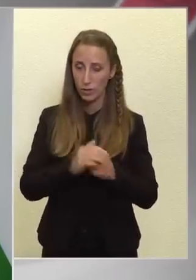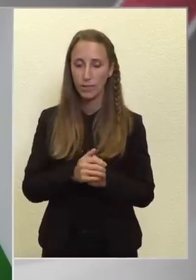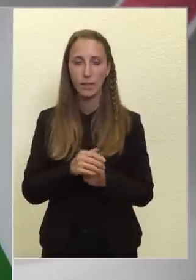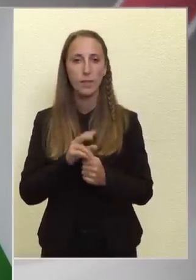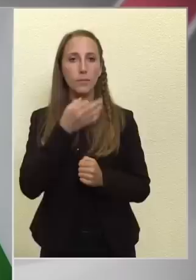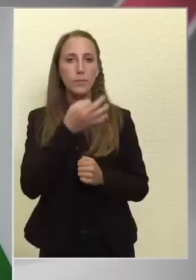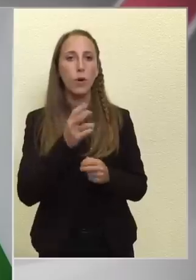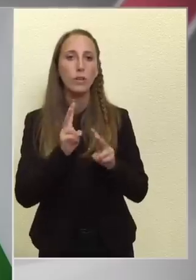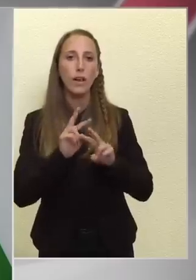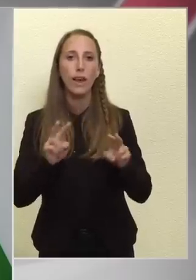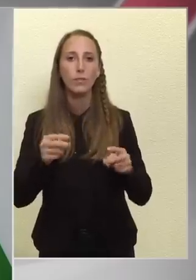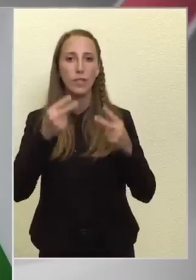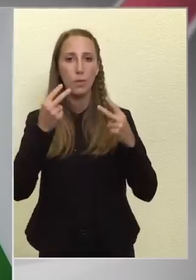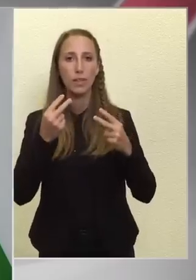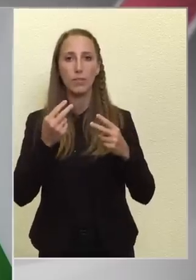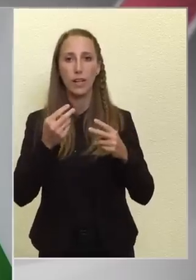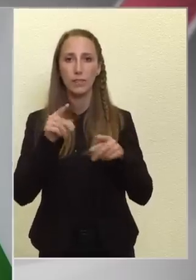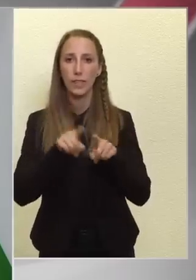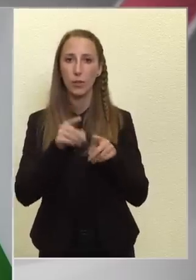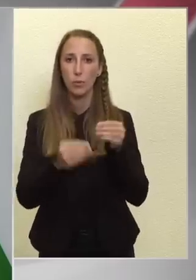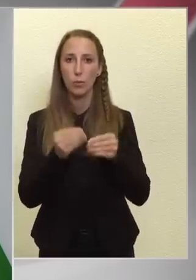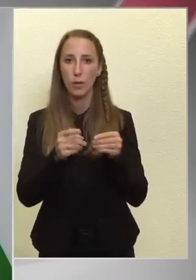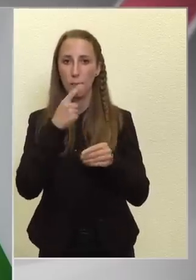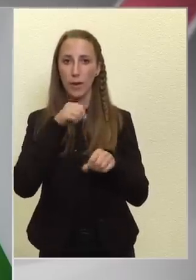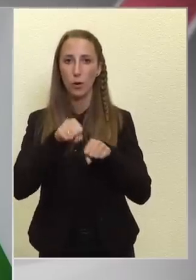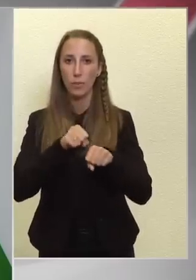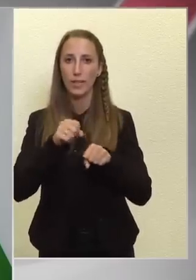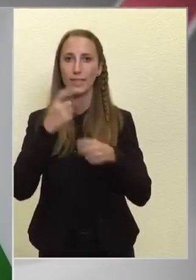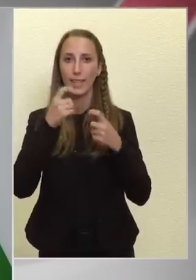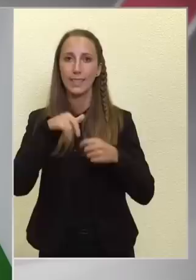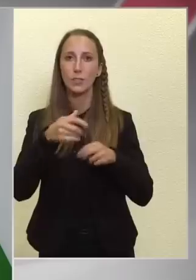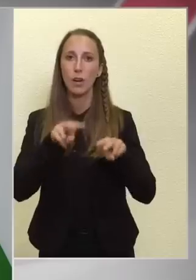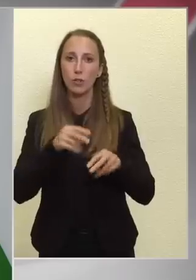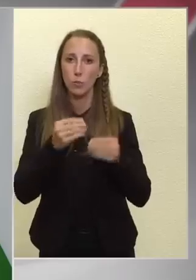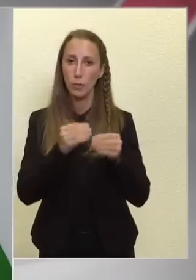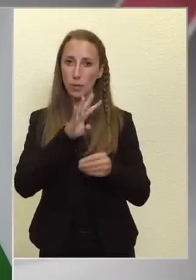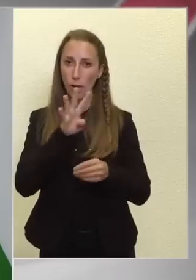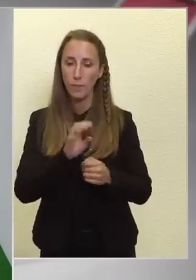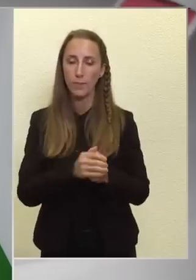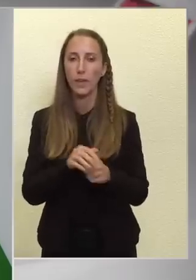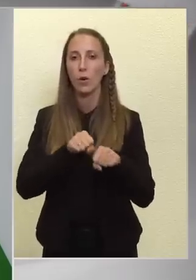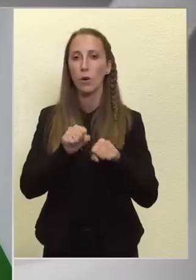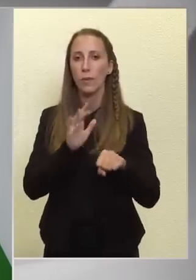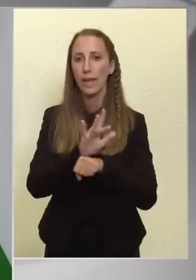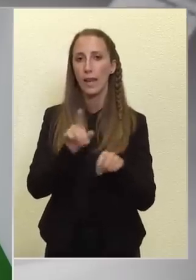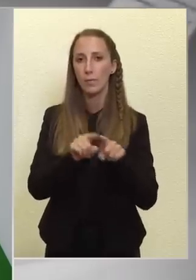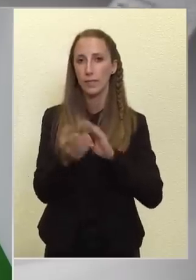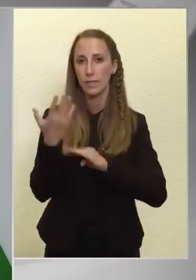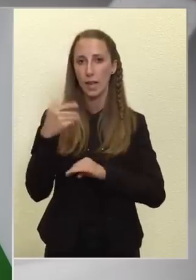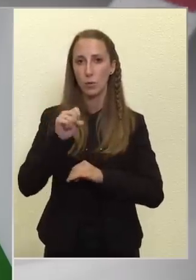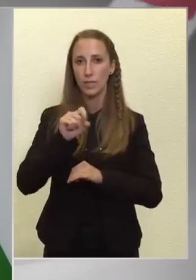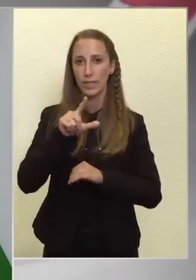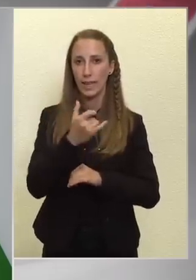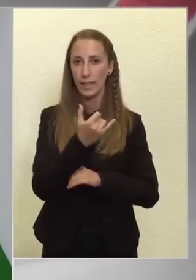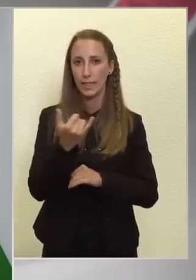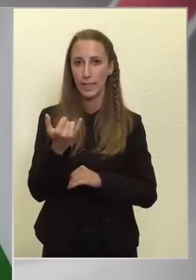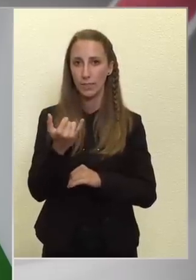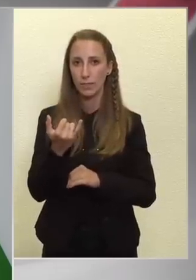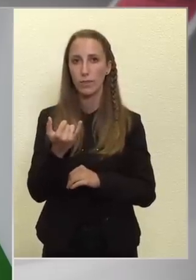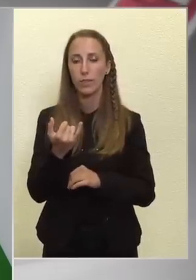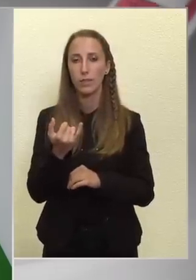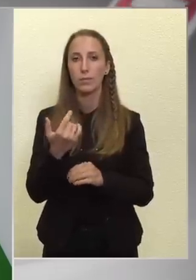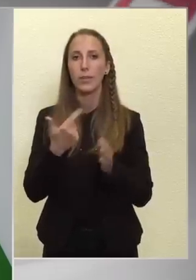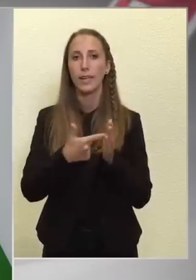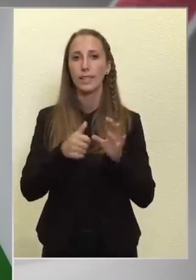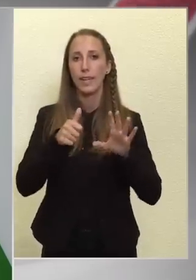felhívni egy figyelmet egy olyan problémára, ami a kormány szerint is valós probléma? A kormány ellen, mint az elmúlt 12 év, meg